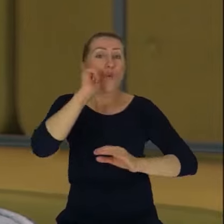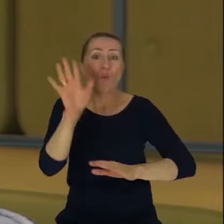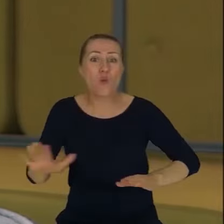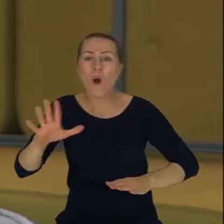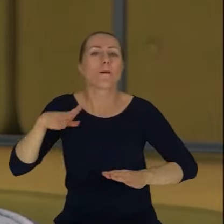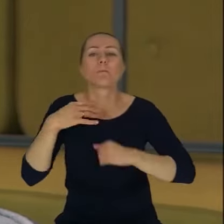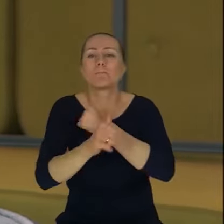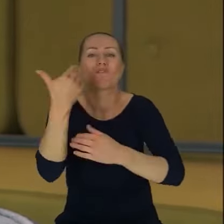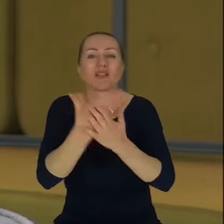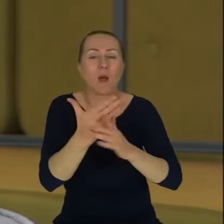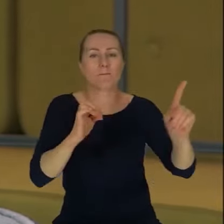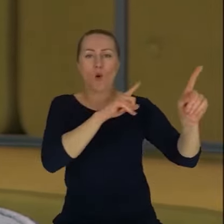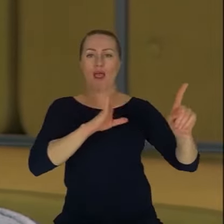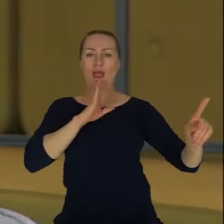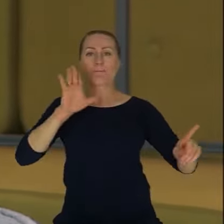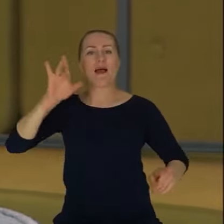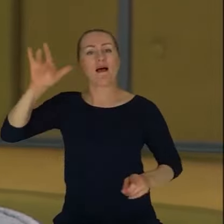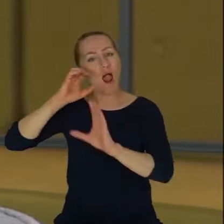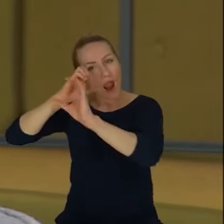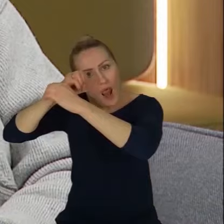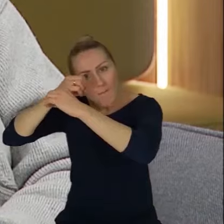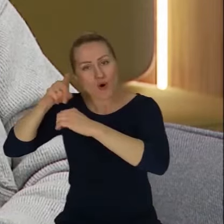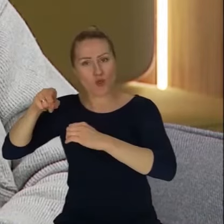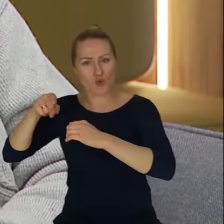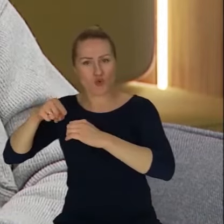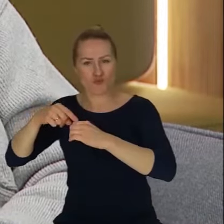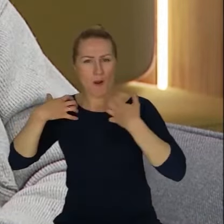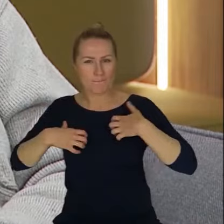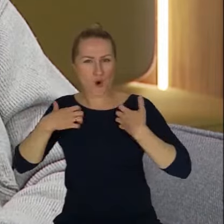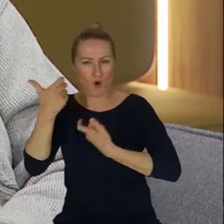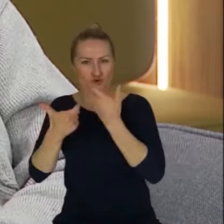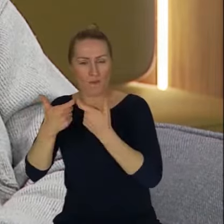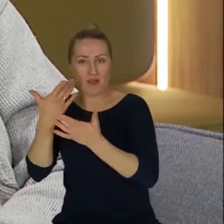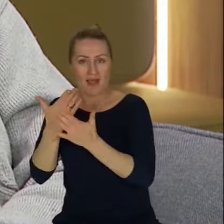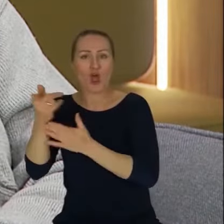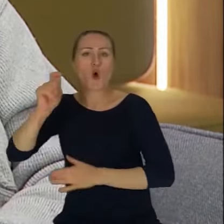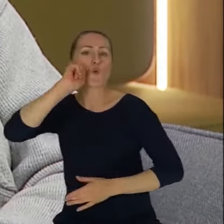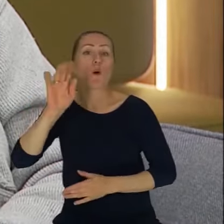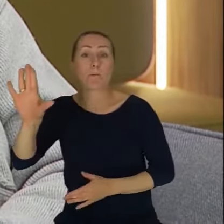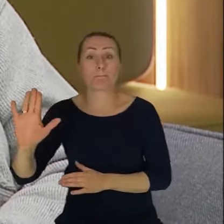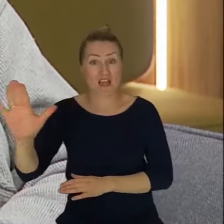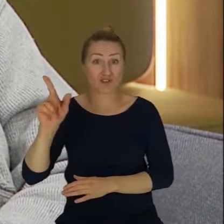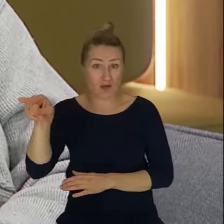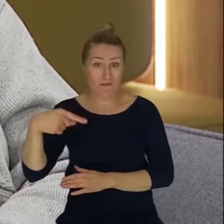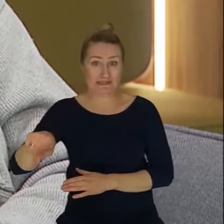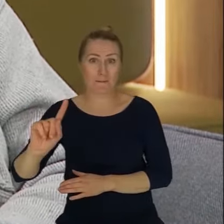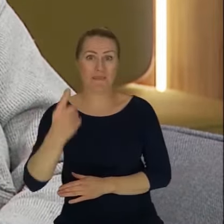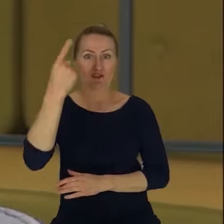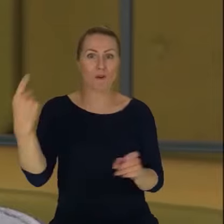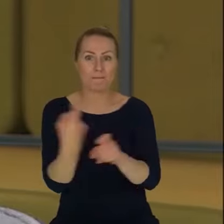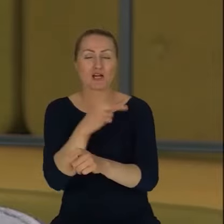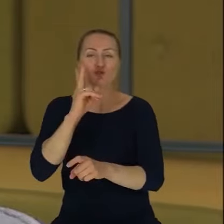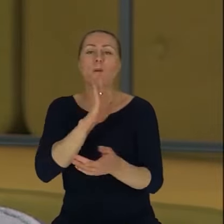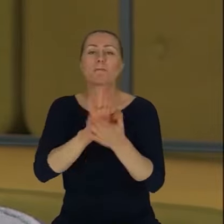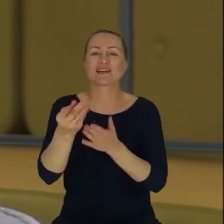prowadzą laboratoria biologiczne i Ukraina stanie się pierwszym krajem, którym będzie bezgotówkowa transakcja przeprowadzana i w ogóle